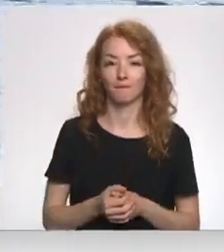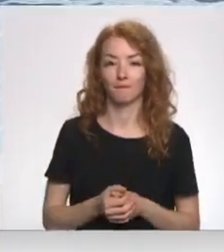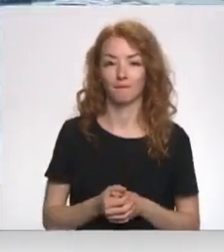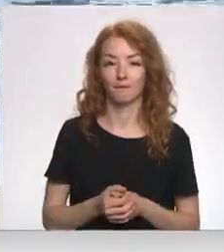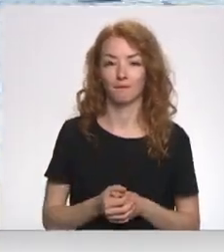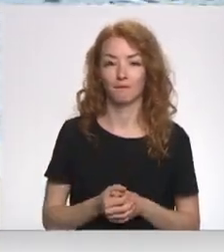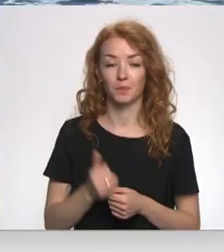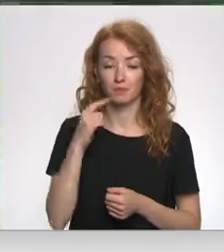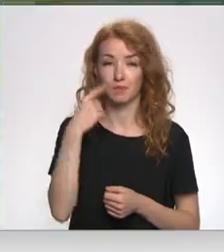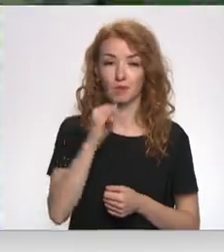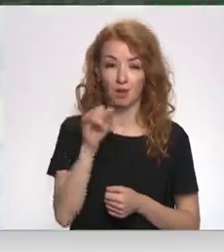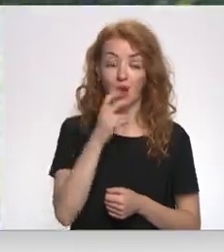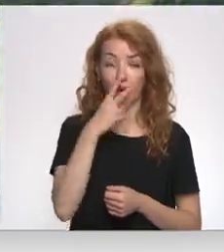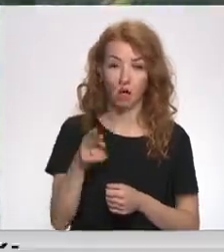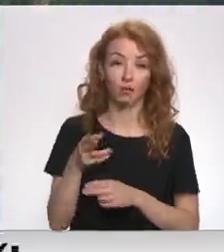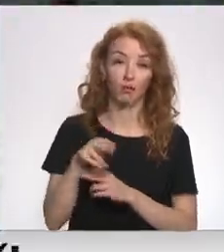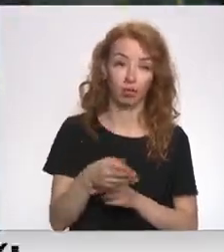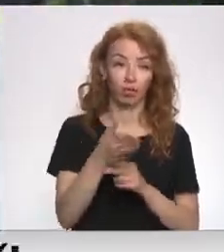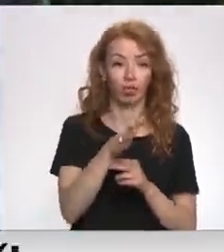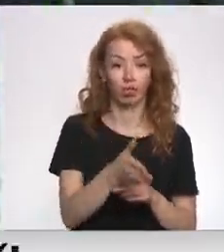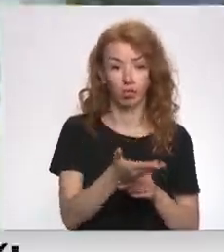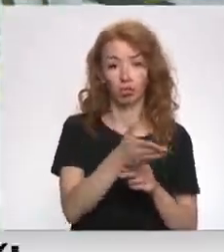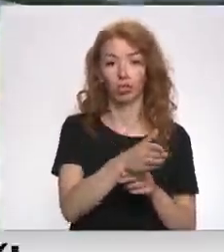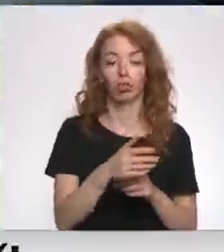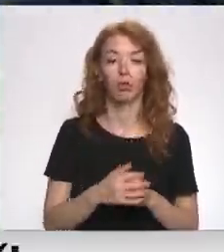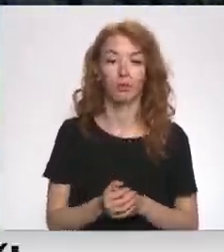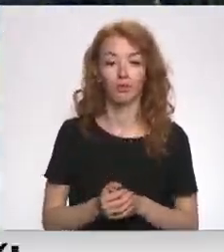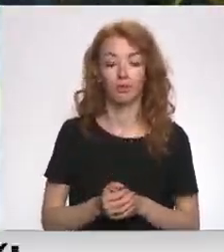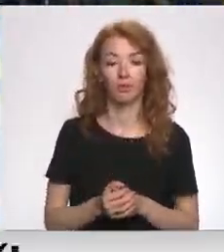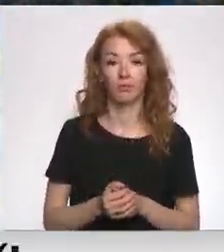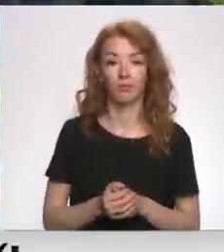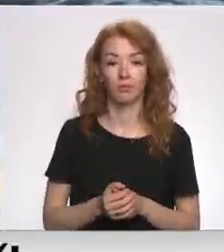pēdējītīju redzīju. Esat citus gadus varī redzējuši vai tas ir pirmīs?